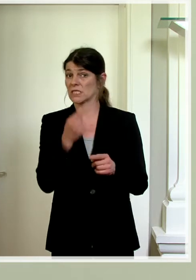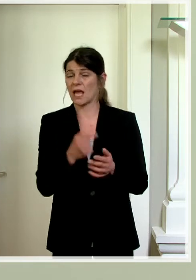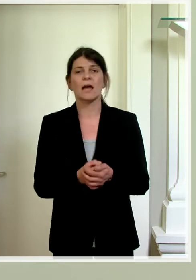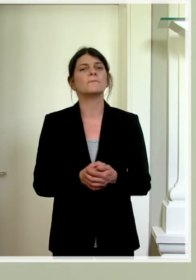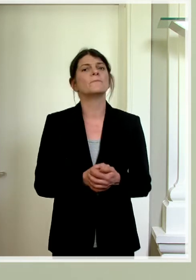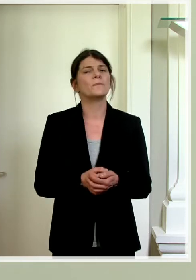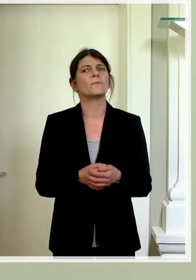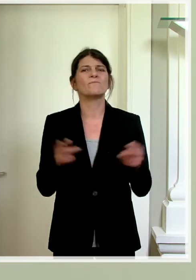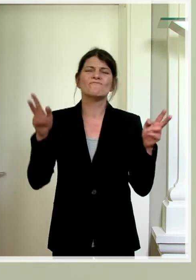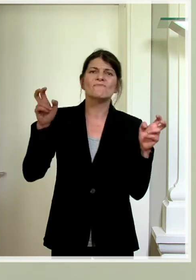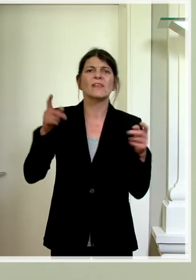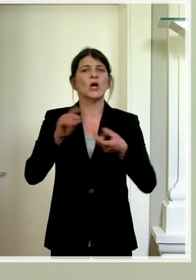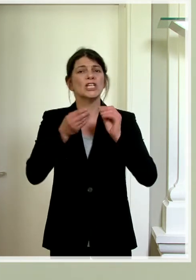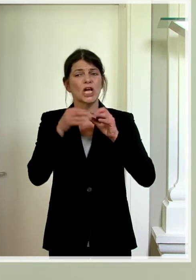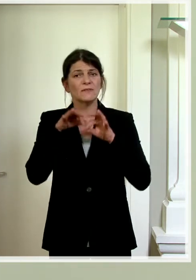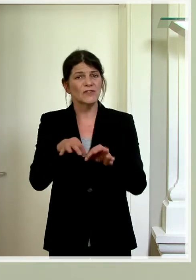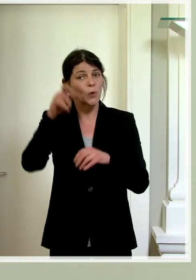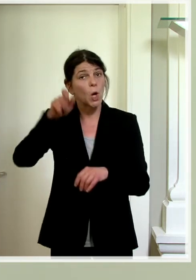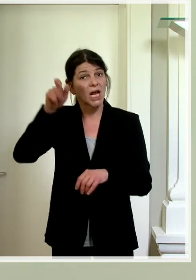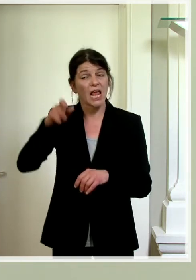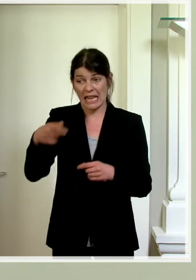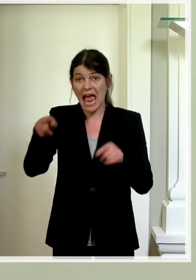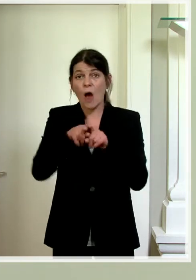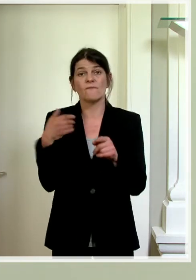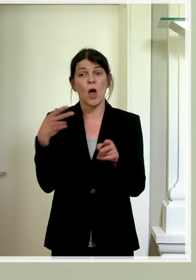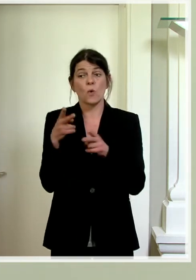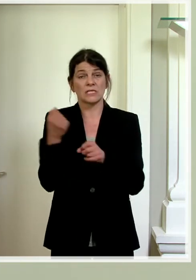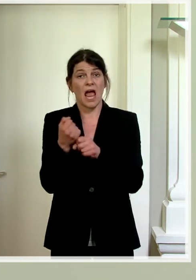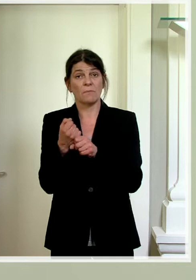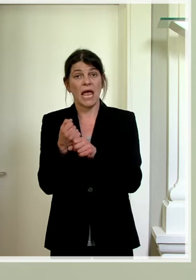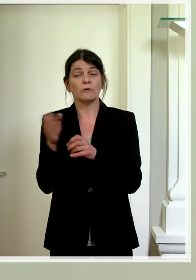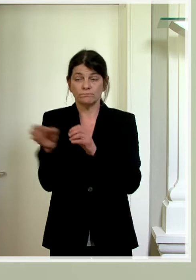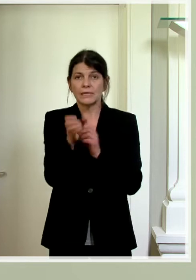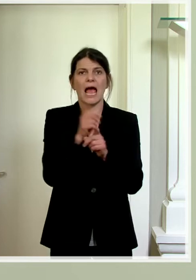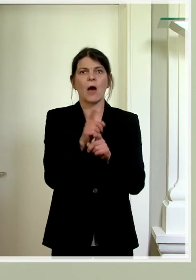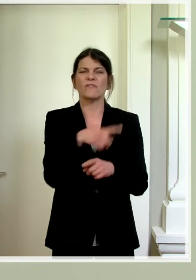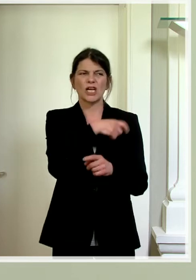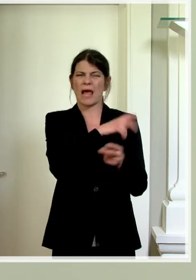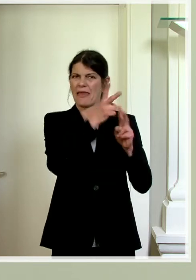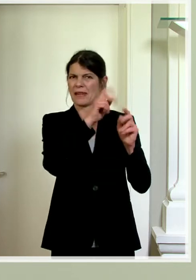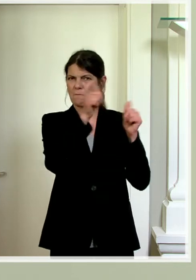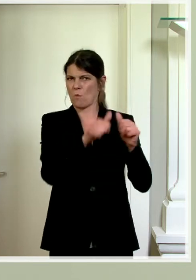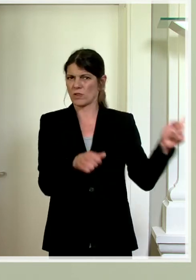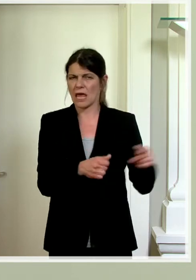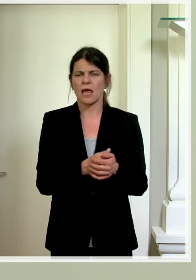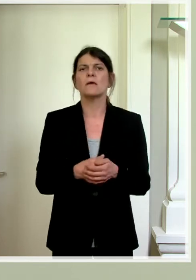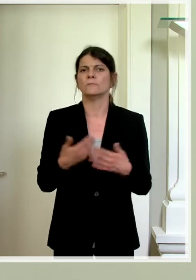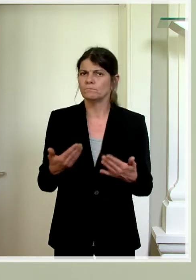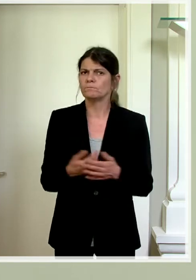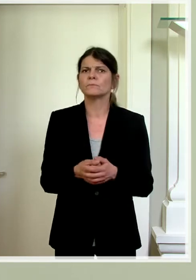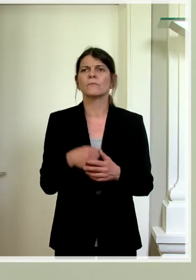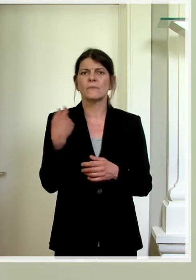quasi die Geschäftsführer, die ja auch unter die Kurzarbeit genommen wurden in der Schweiz, wir haben da ein anderes Modell. Wir haben ja gesagt, da gibt es die